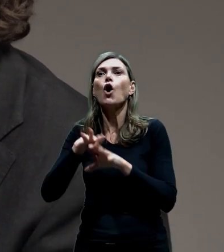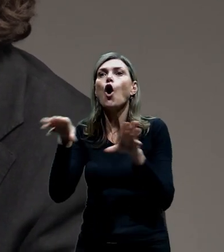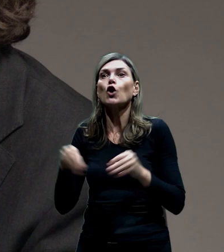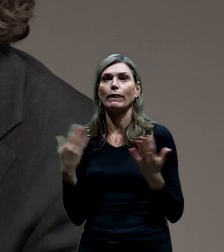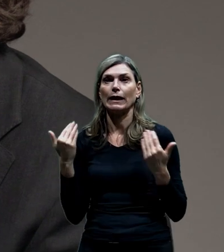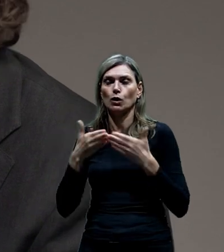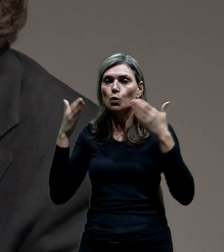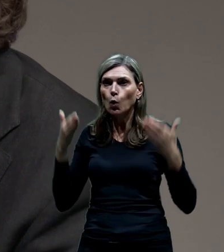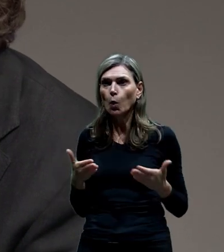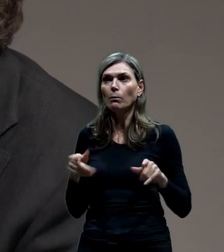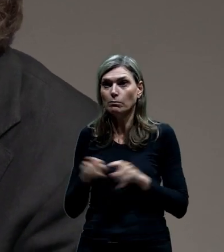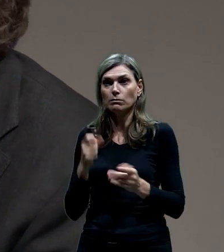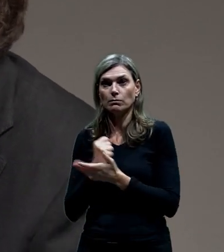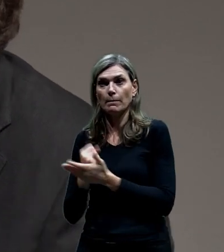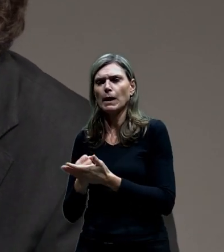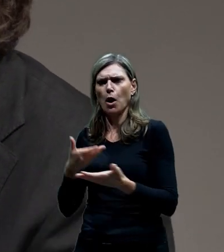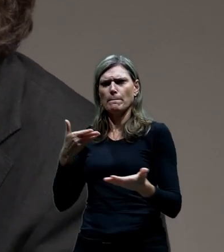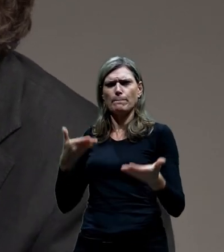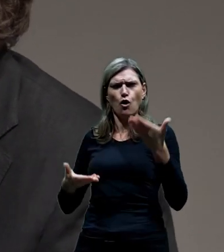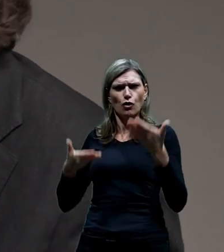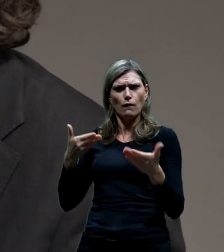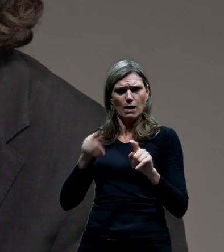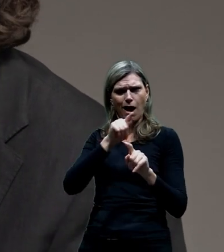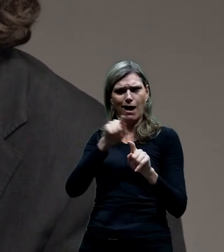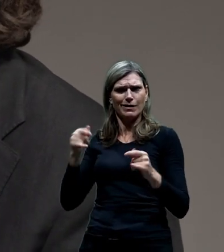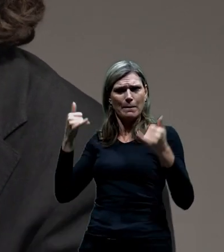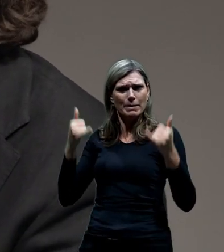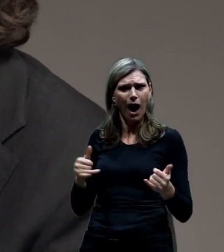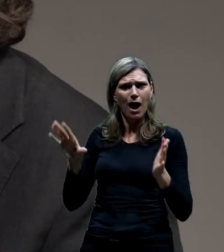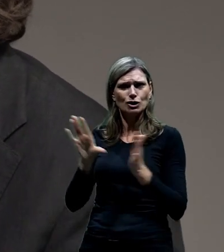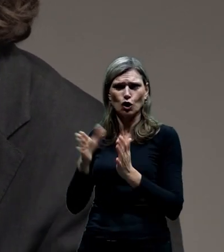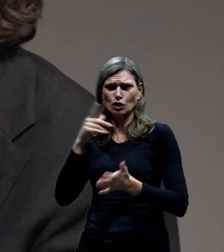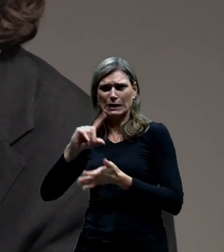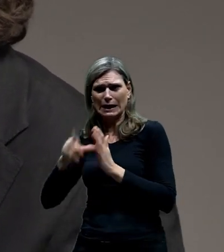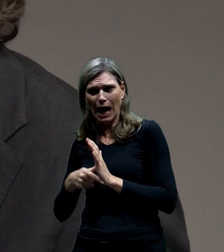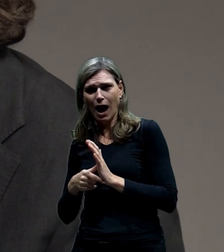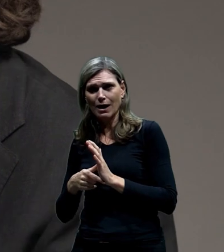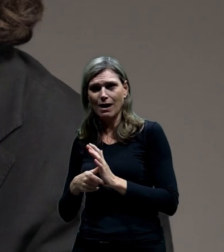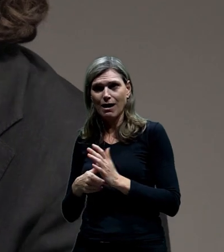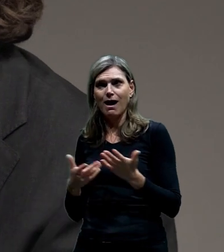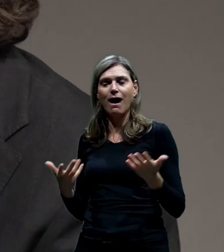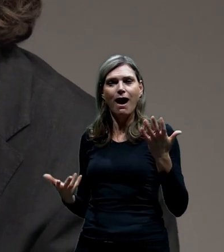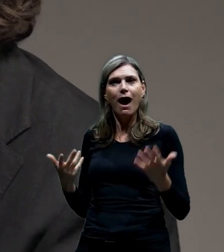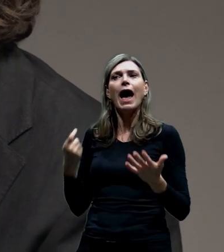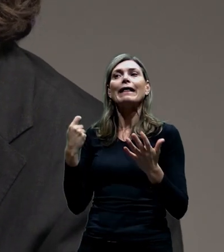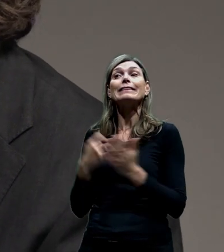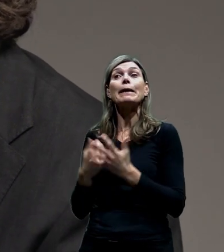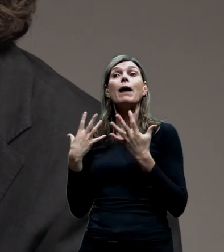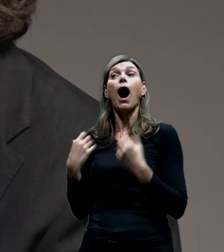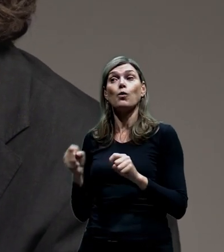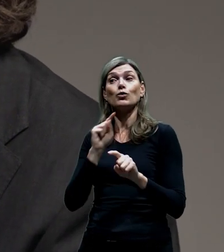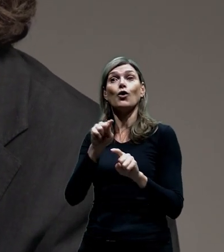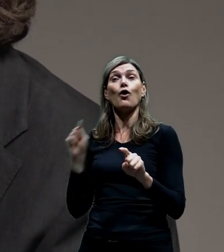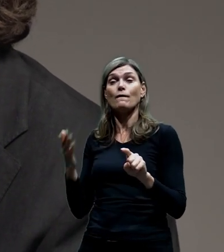představíte ten nepoměr v tom, jaké auta vyžadují vlastně tyhle druhy bydlení, tak je